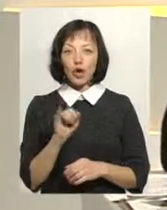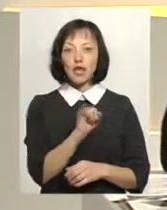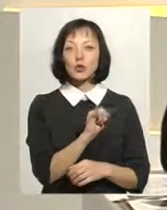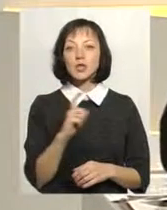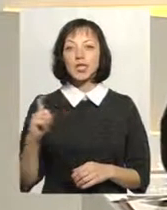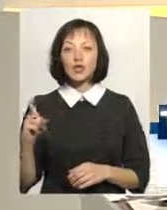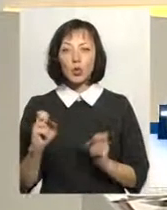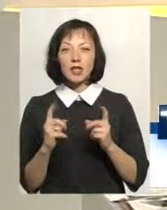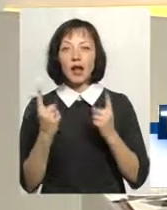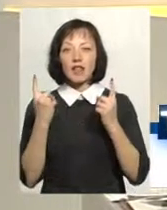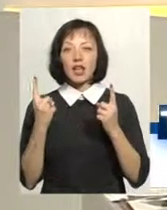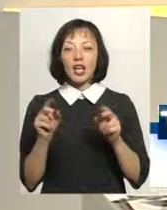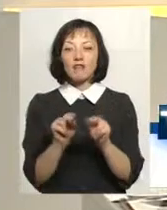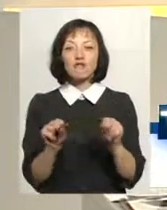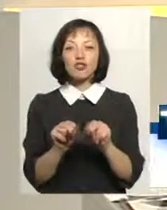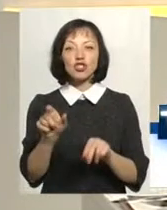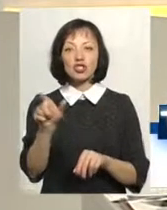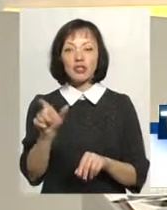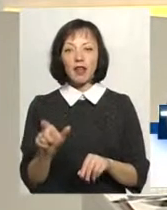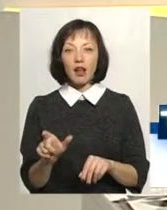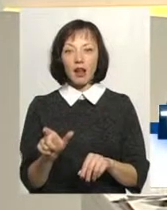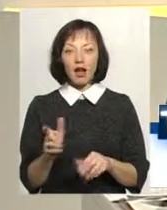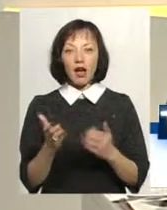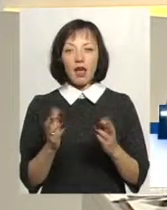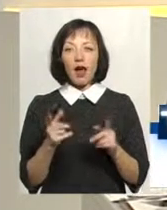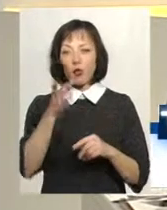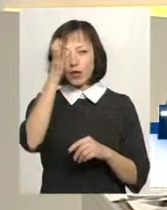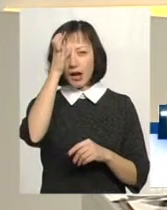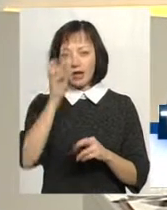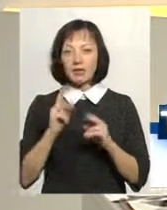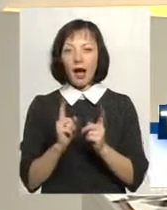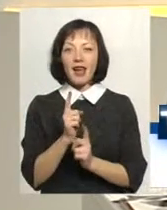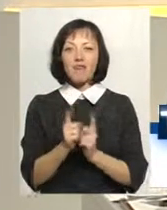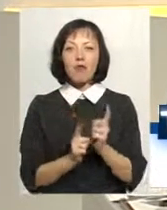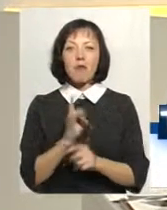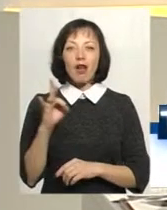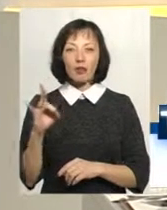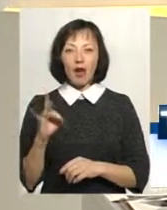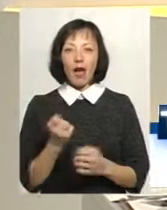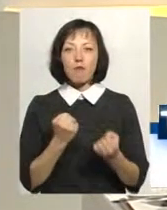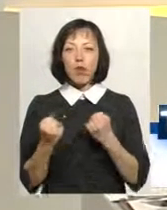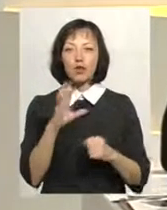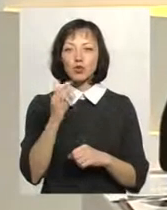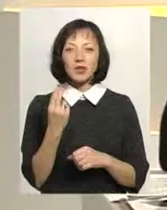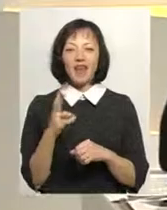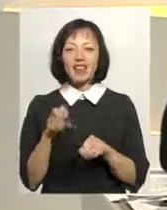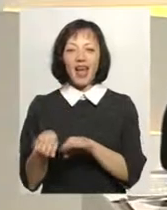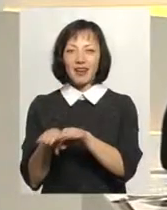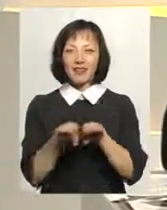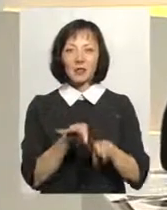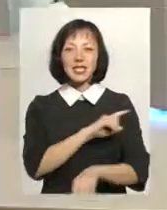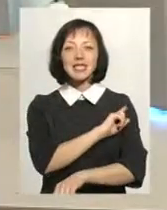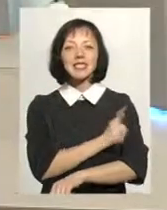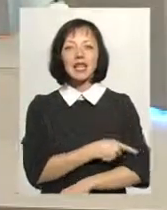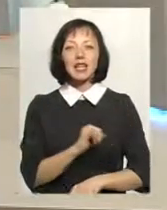Христос, як великий вчитель, як ви сказали, пана Валерію, як мудрець, як реформатор, як борець соціальною нерівністю. І сила